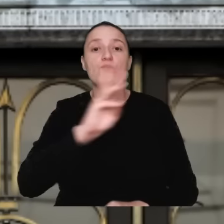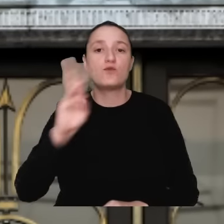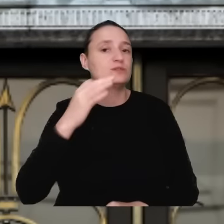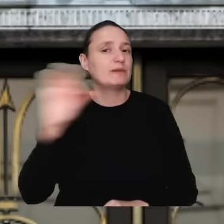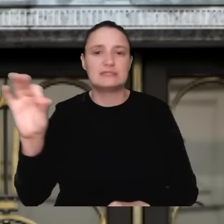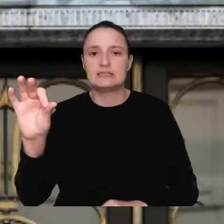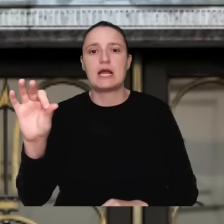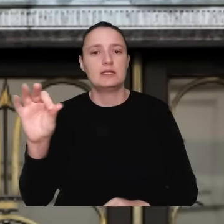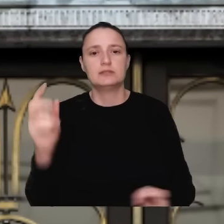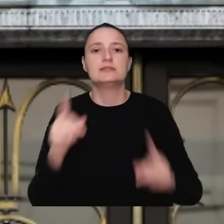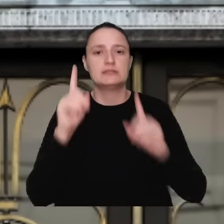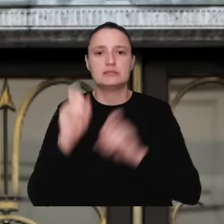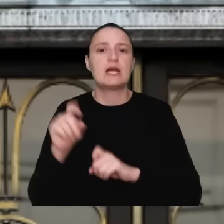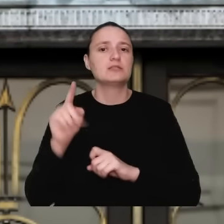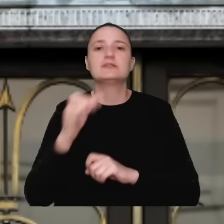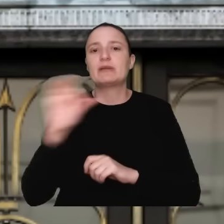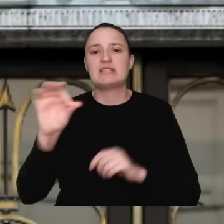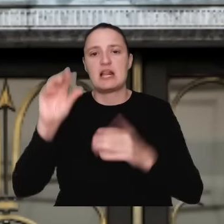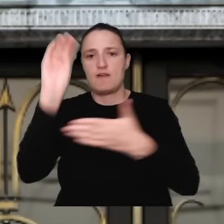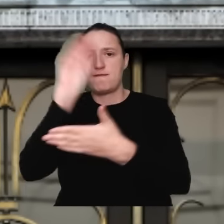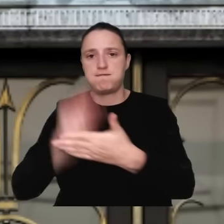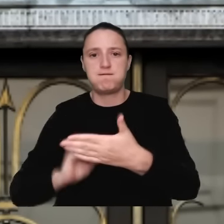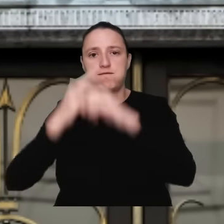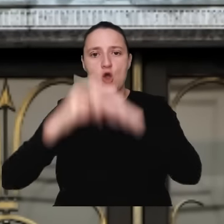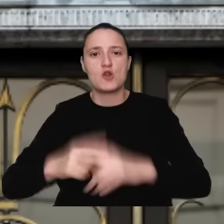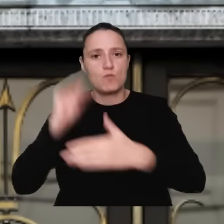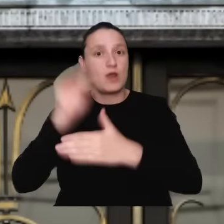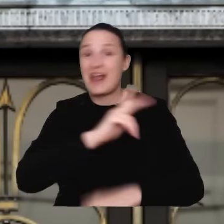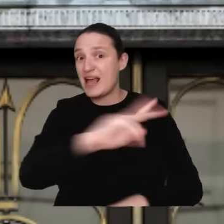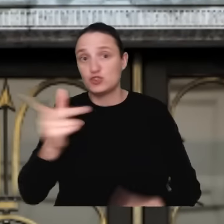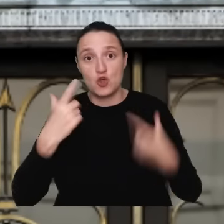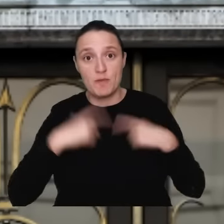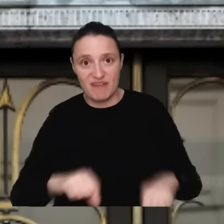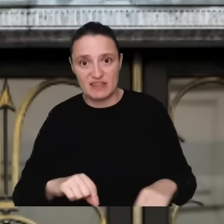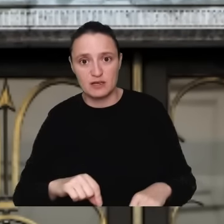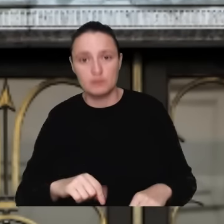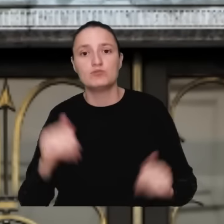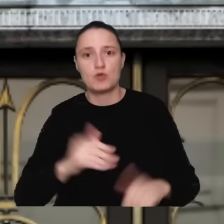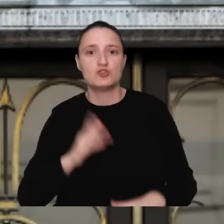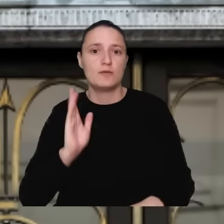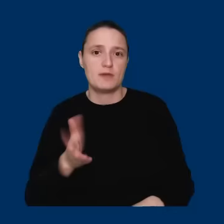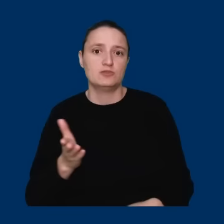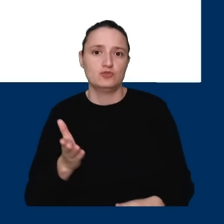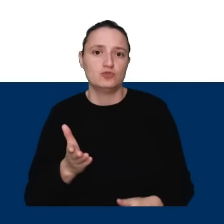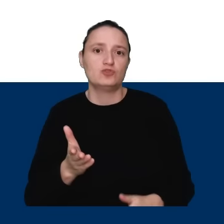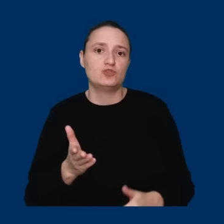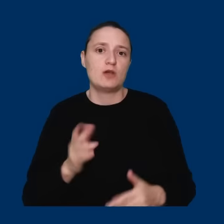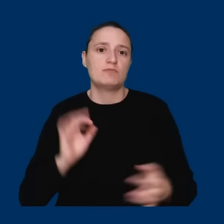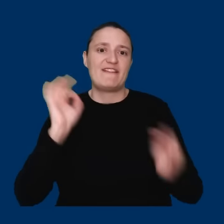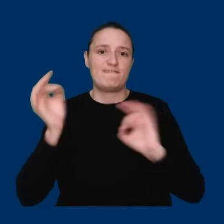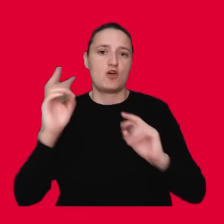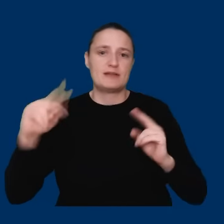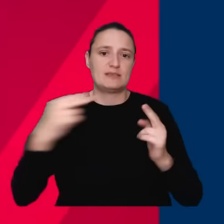ze specjalnym formularzem, gdzie każdy z obywateli będzie mógł ewentualnie podzielić się konkretnymi